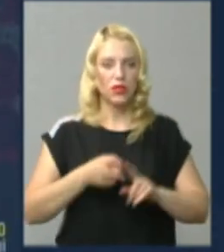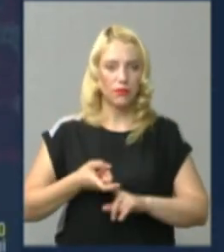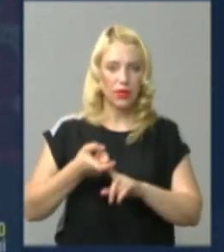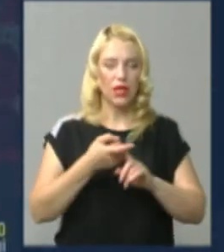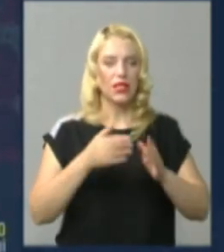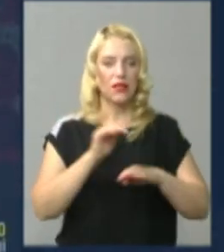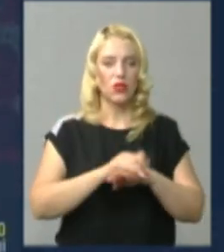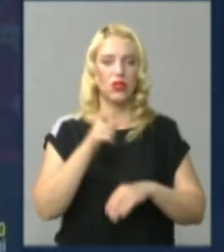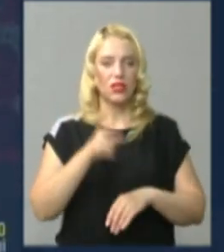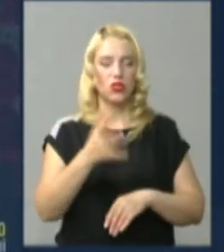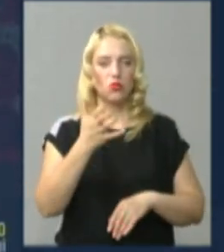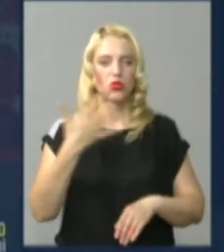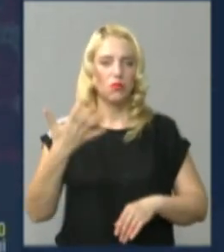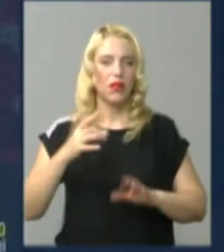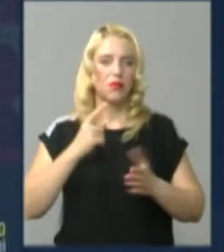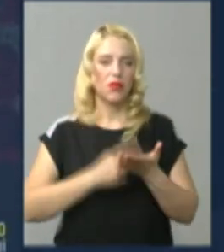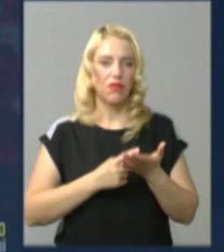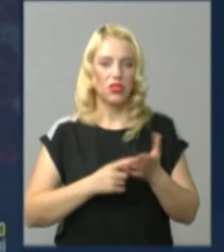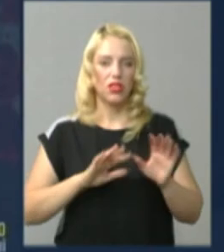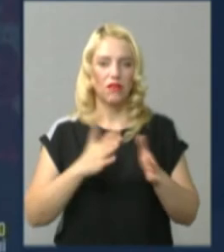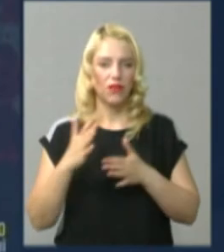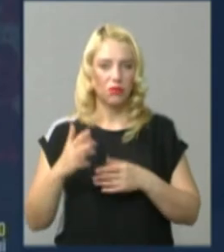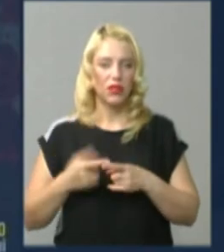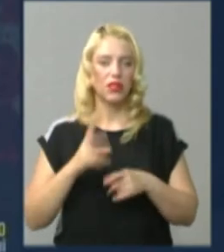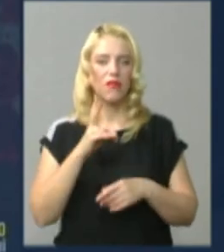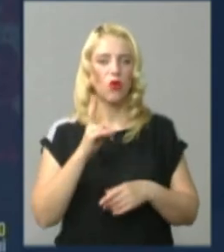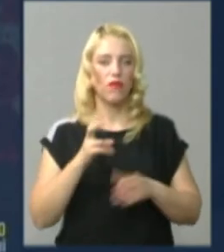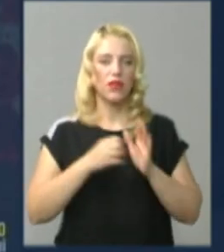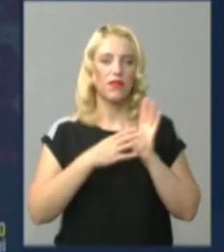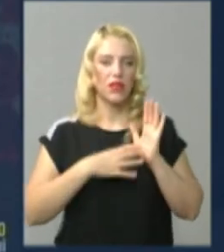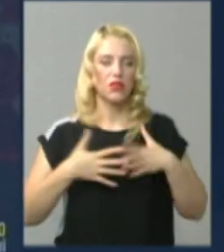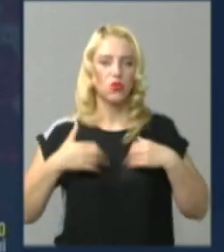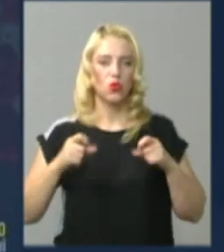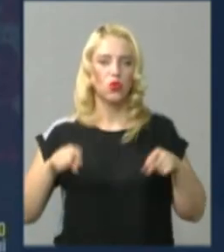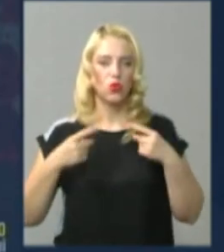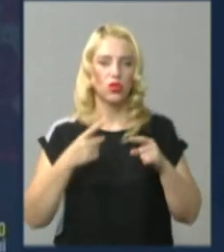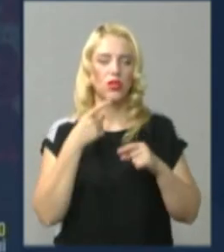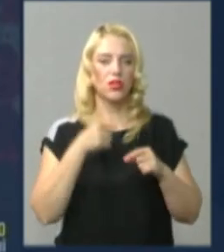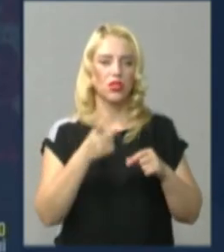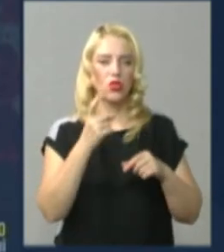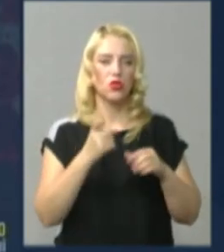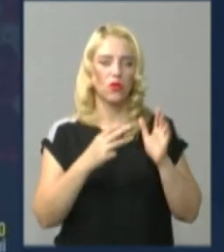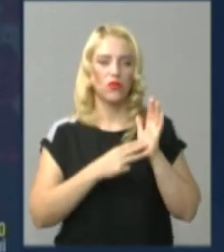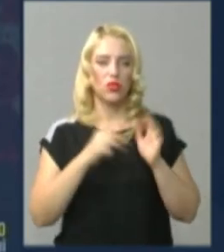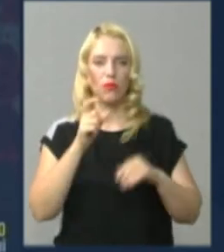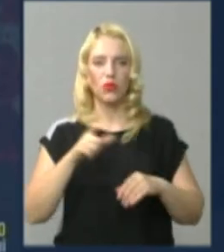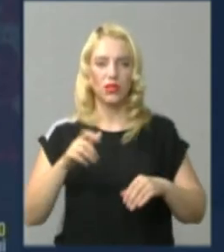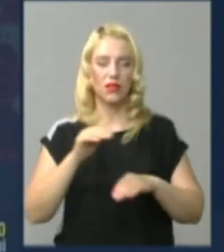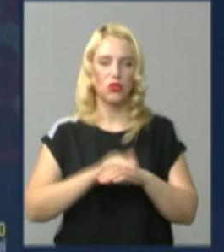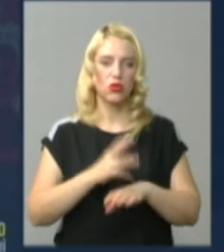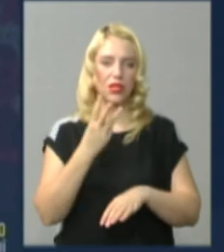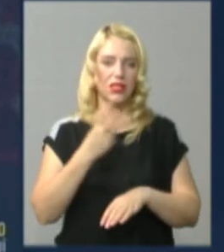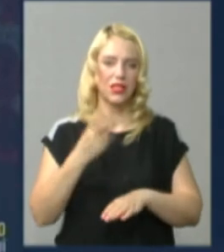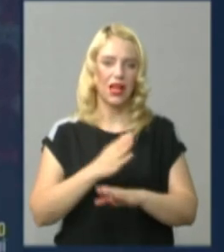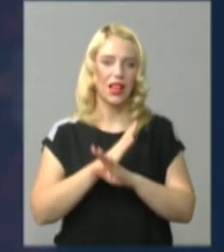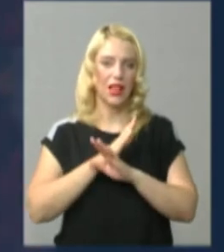1505 підтверджених випадків COVID-19, одужало 1108 осіб, зафіксовано 33 летальних